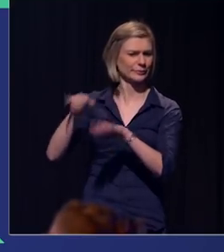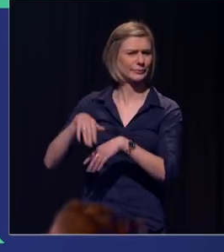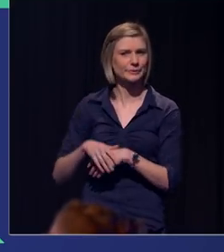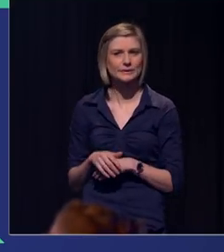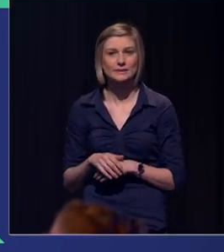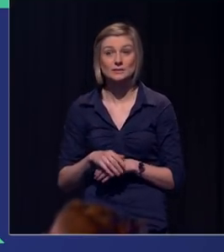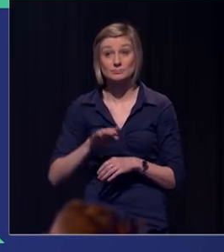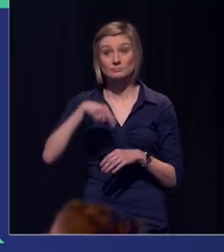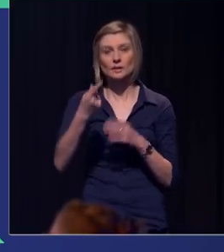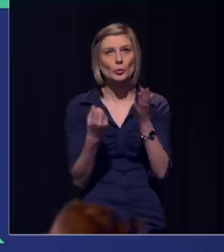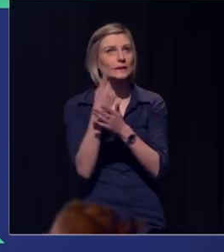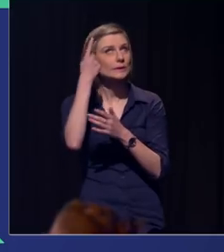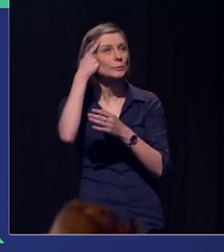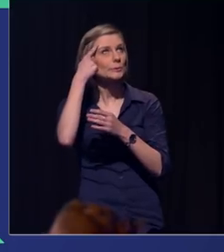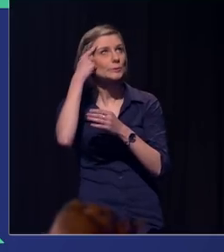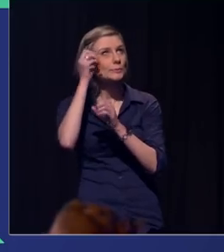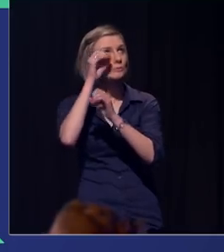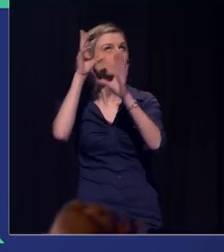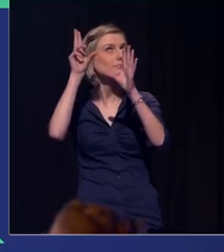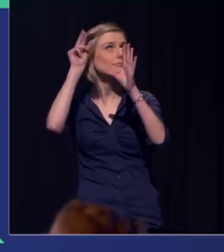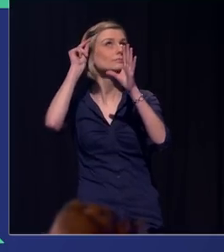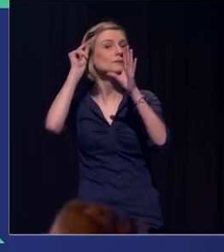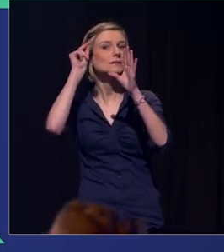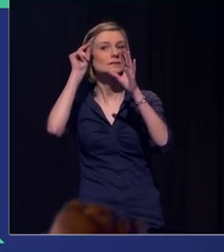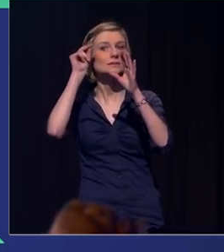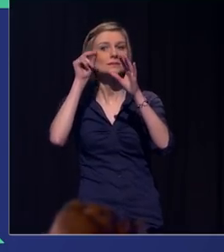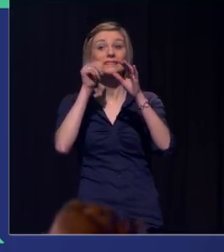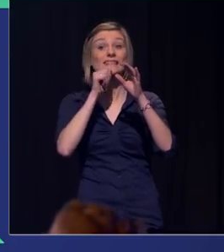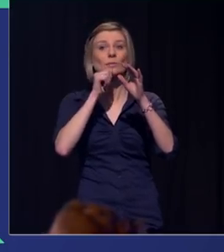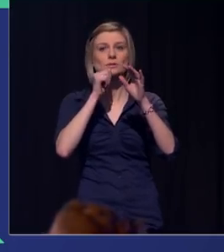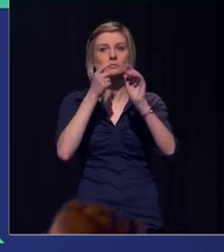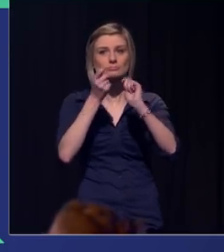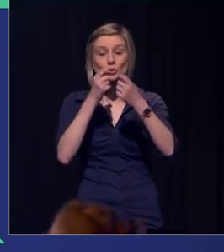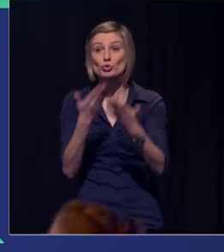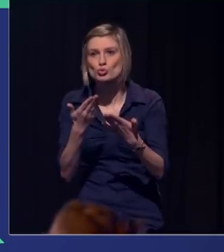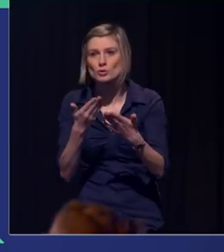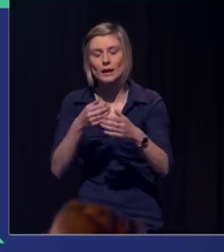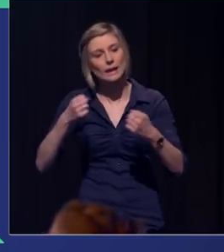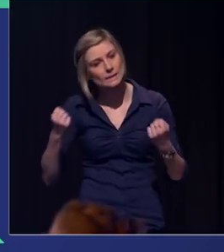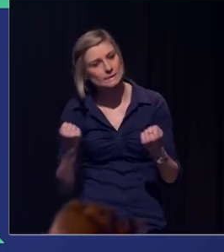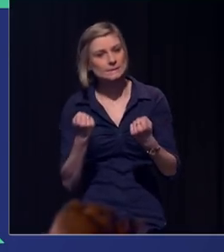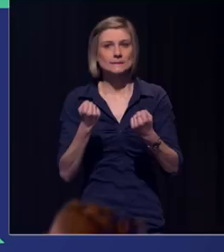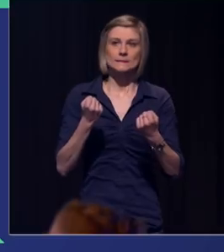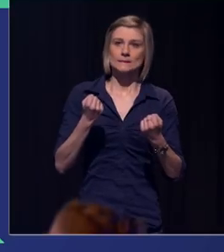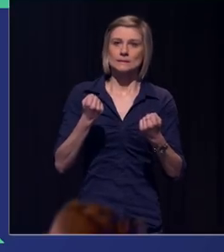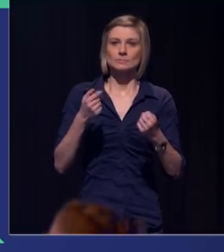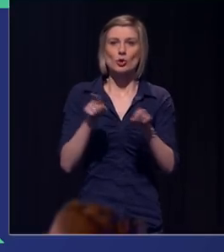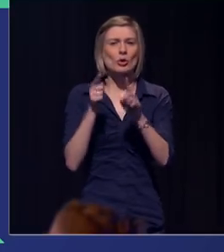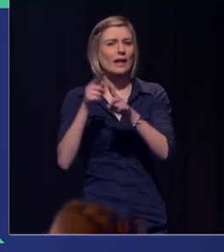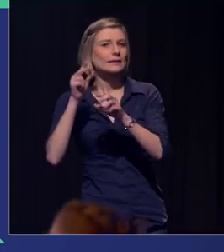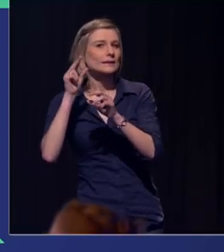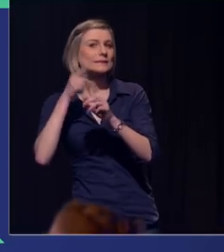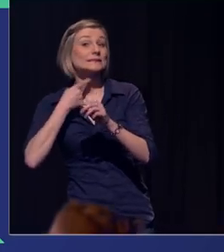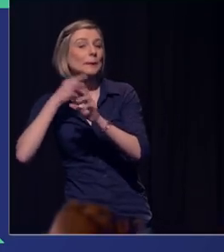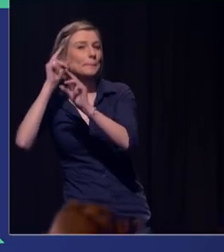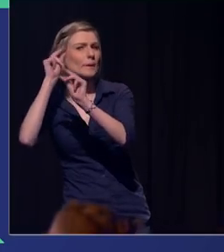En even daarna hoor ik opnieuw dat stemmetje. Oké, direct is dan nu, dus kom. Maar ik hoor dan ook een ander stemmetje en dat zegt,